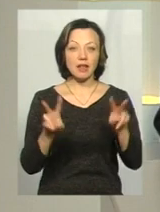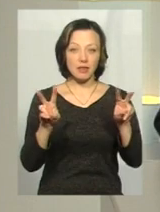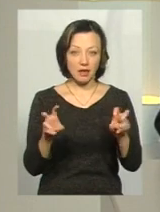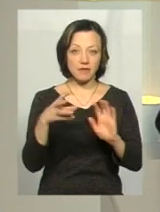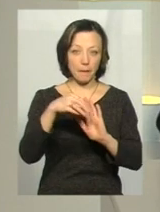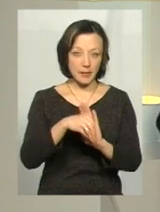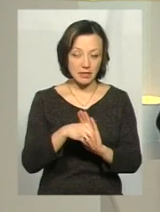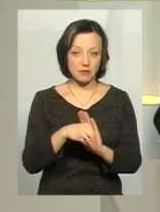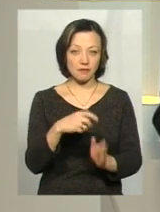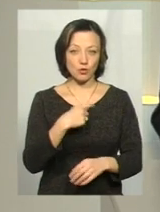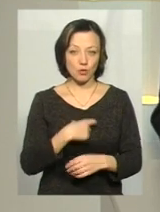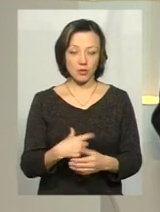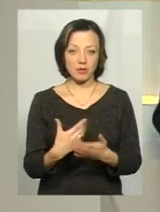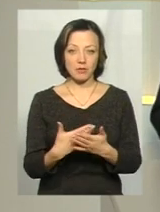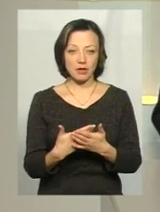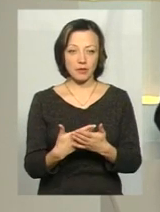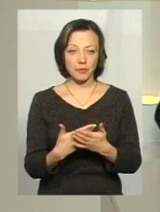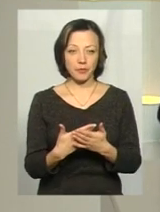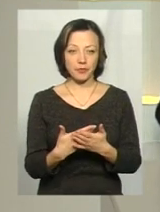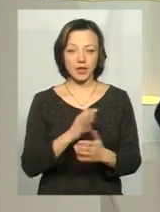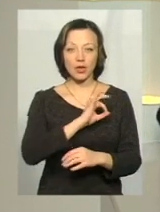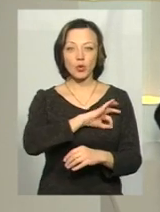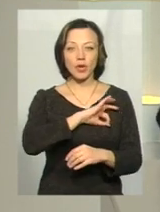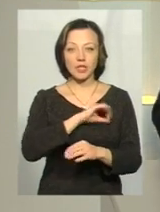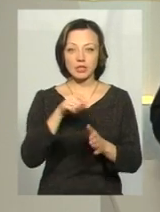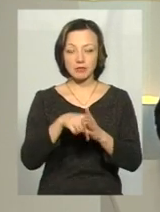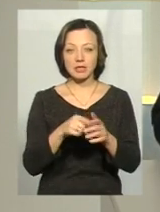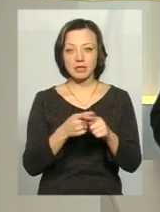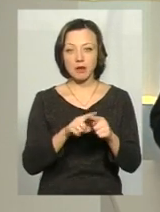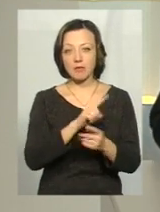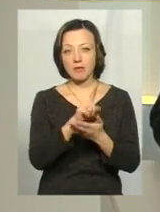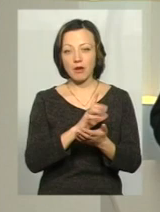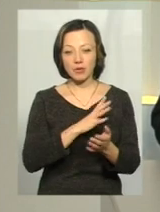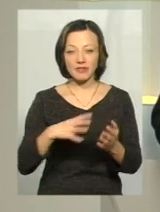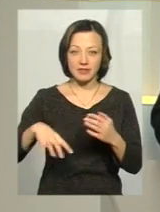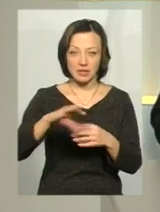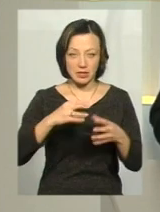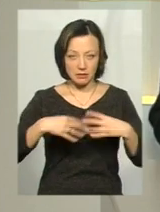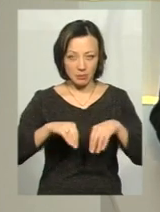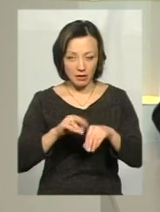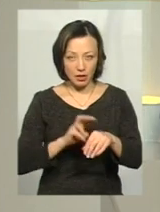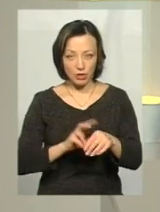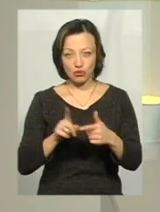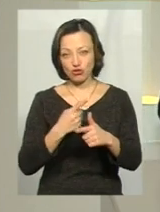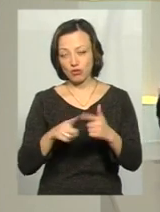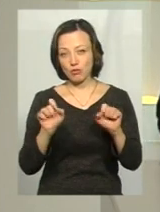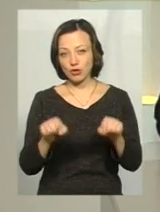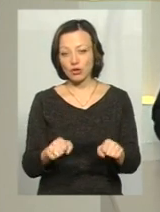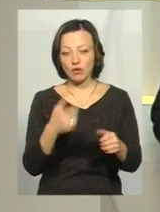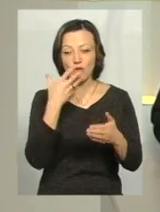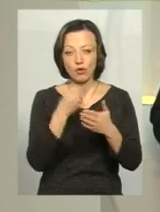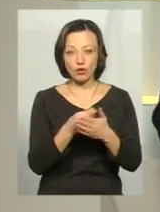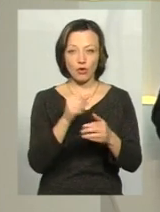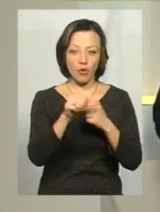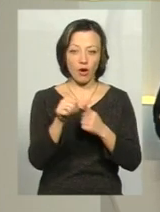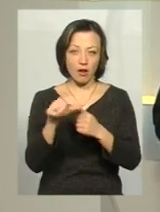містить у собі якийсь юридичний зміст? Тобто це має бути лікар для всієї сім'ї? Чи це може бути в кожного члена